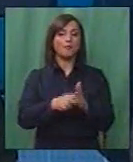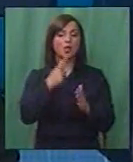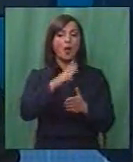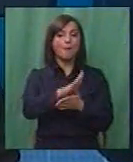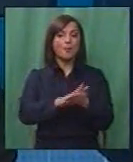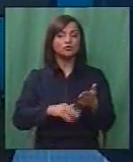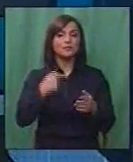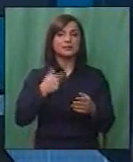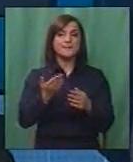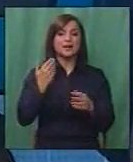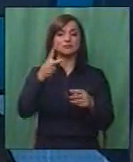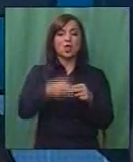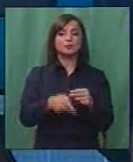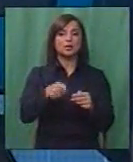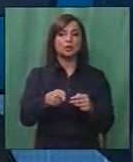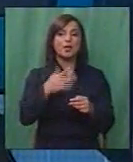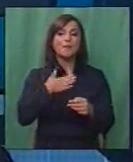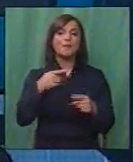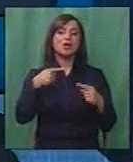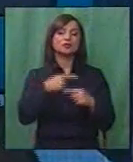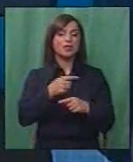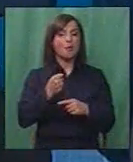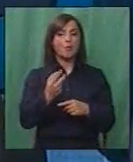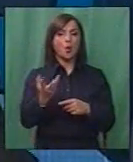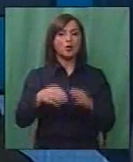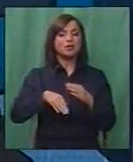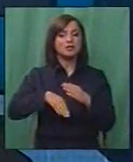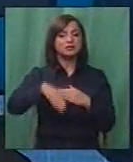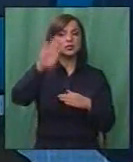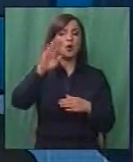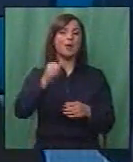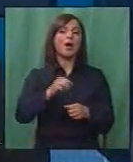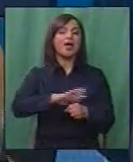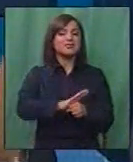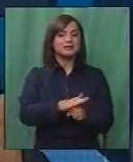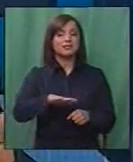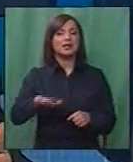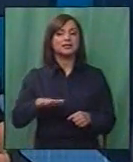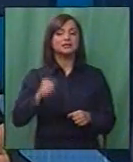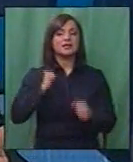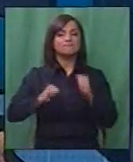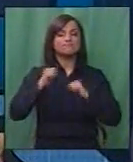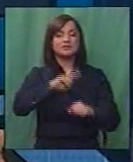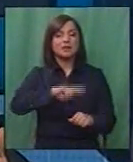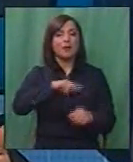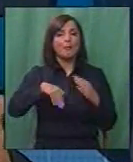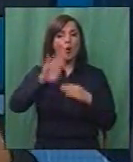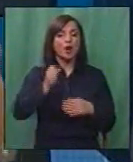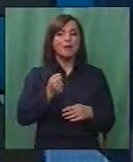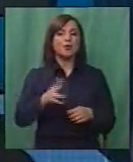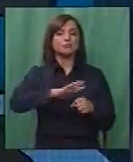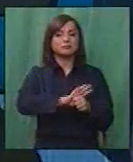не почнеме да ги превенираме, ние ке имаме констатацији на жални бројки дека е во пораз насилството, дека децата трпат се по голем број